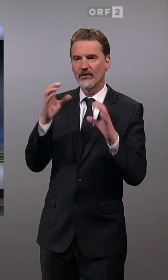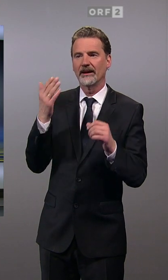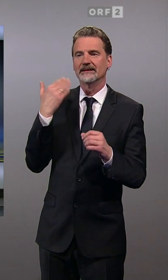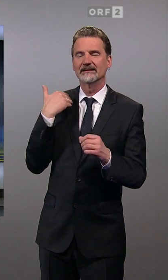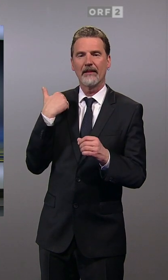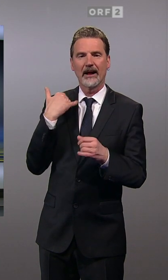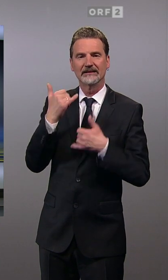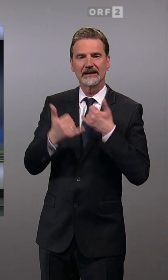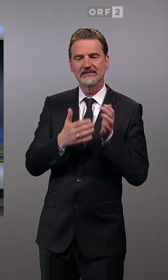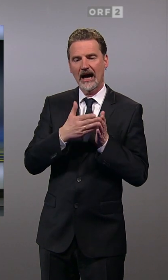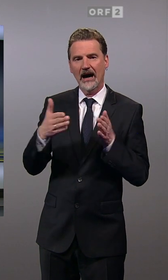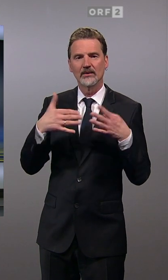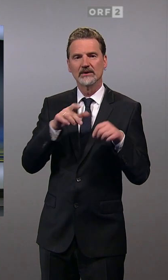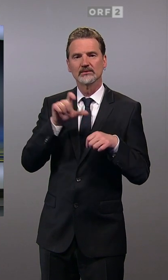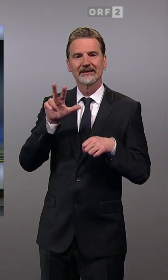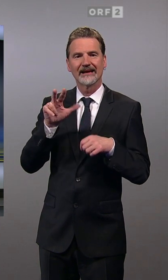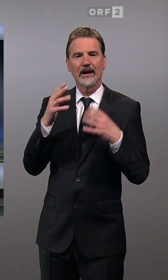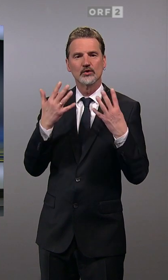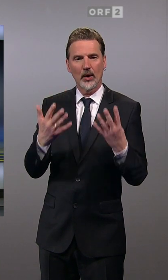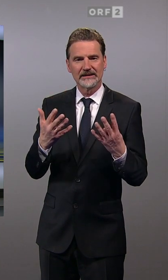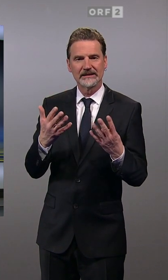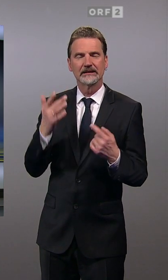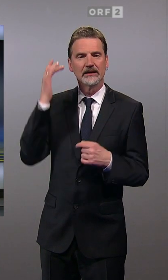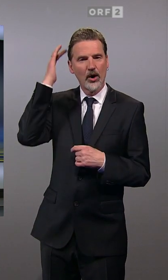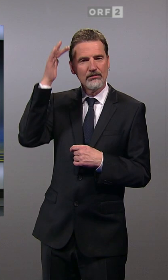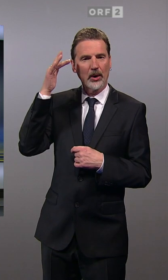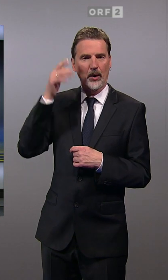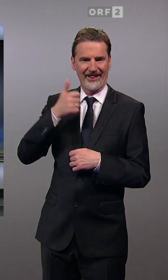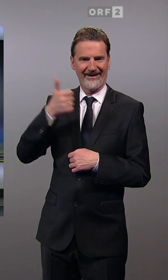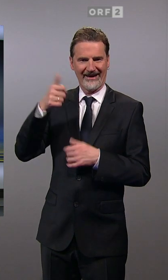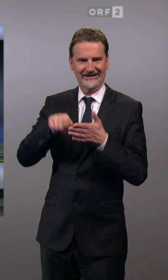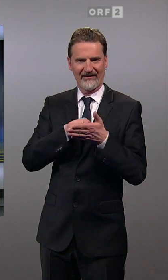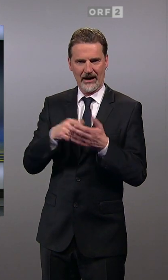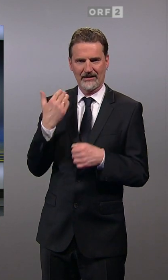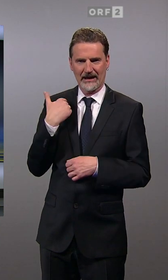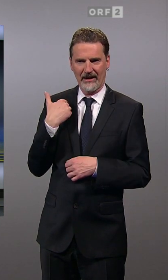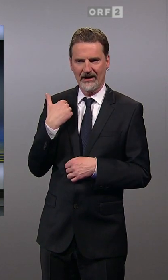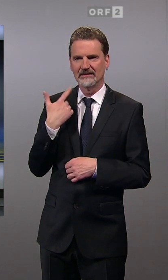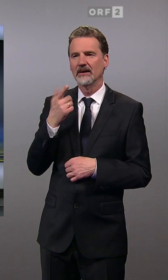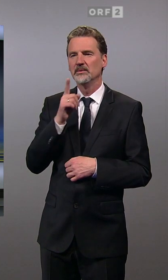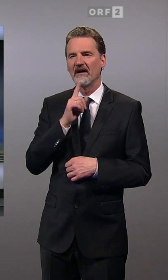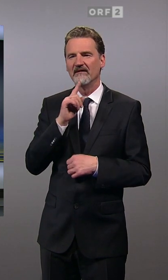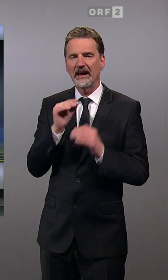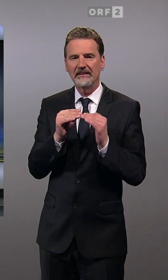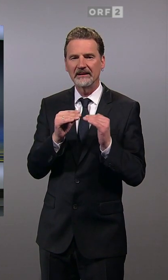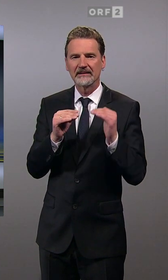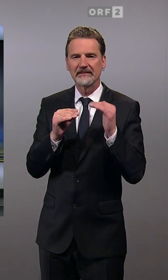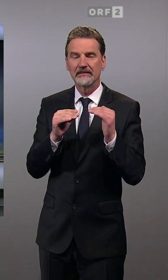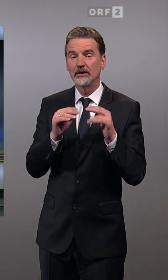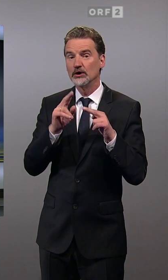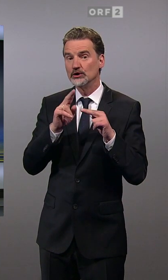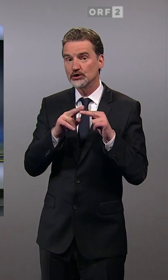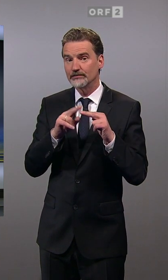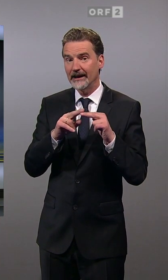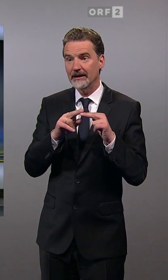hat Erwin Bröll bei seiner ersten Wahl erreicht, dann auch nur wenig dazu gewonnen. Erst später sind die